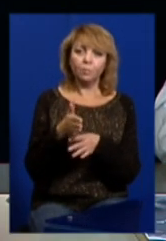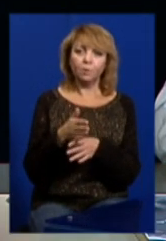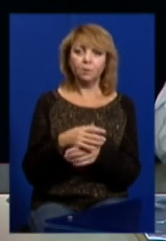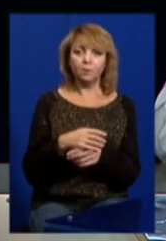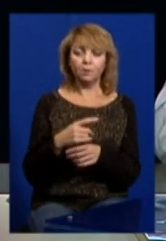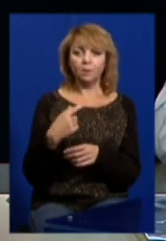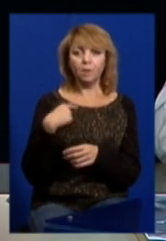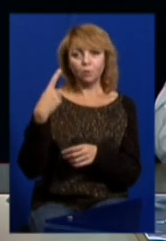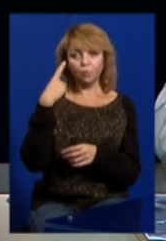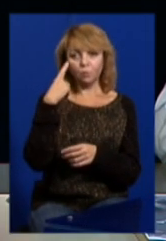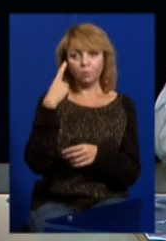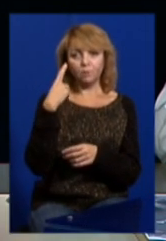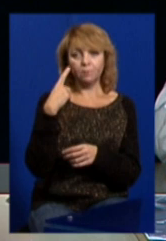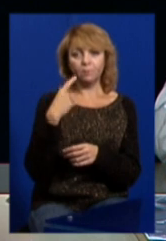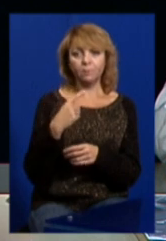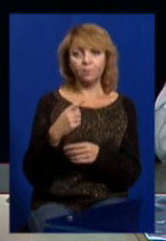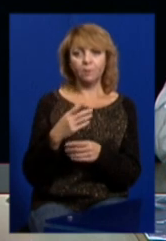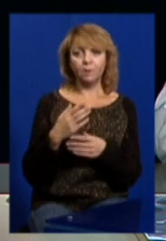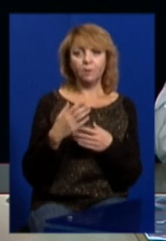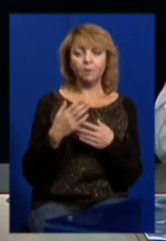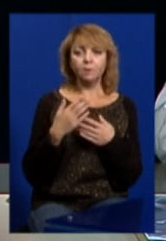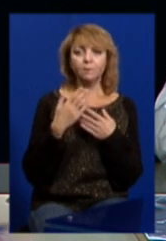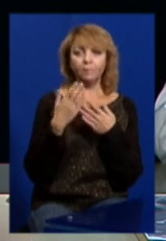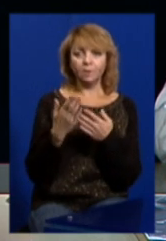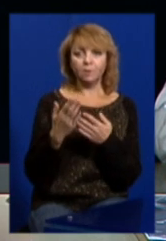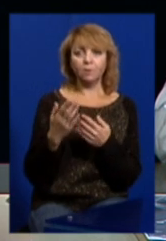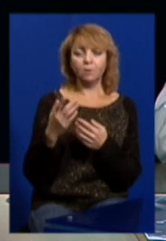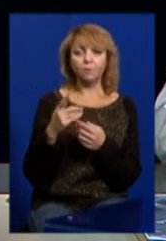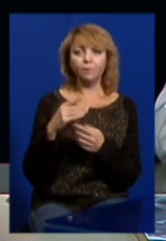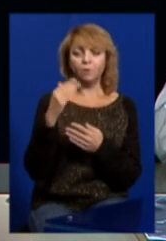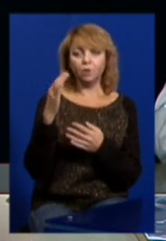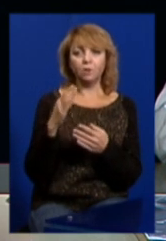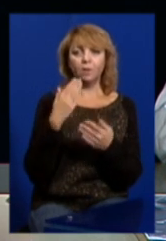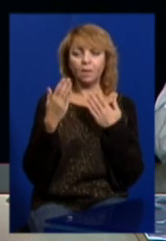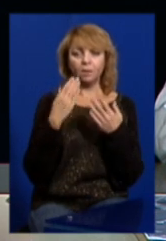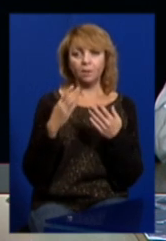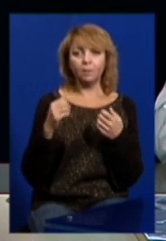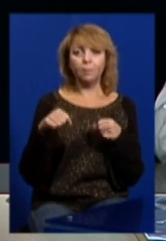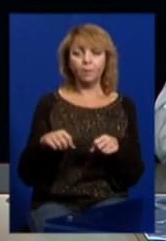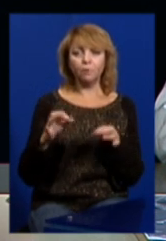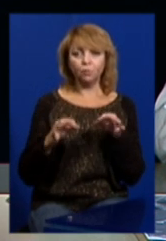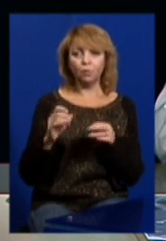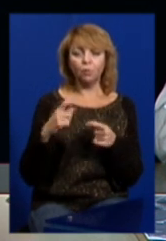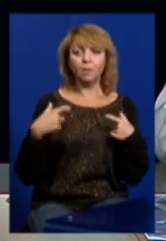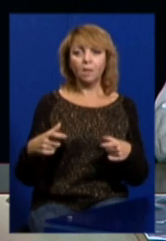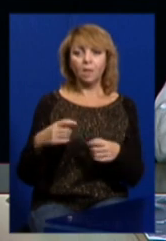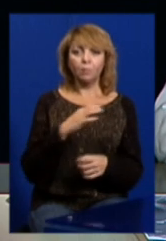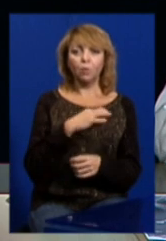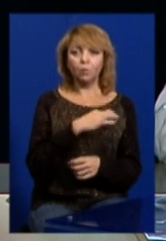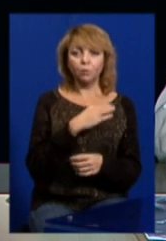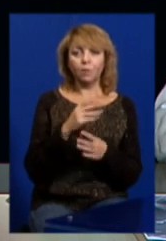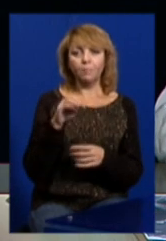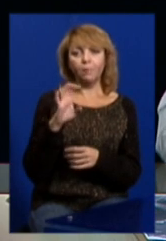Я думаю, звернеться Вища Рада Правосуддя до Генеральної прокуратури або до МВС, щоб розслідували